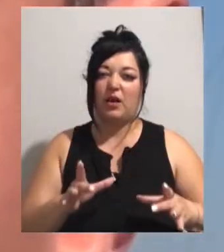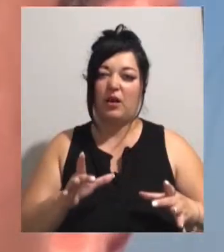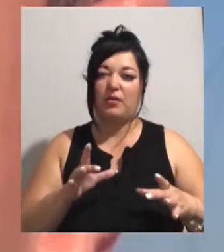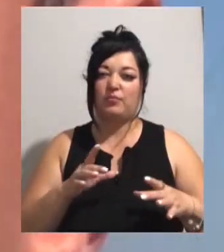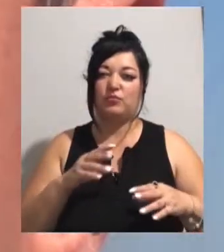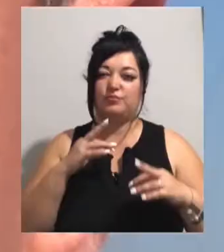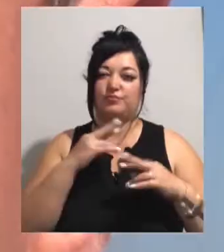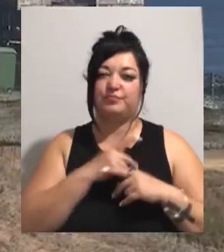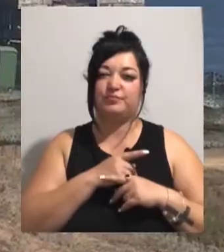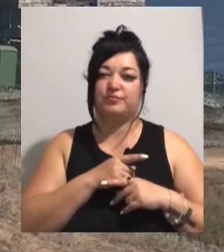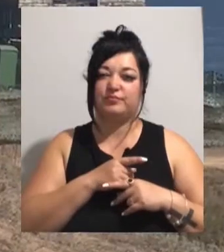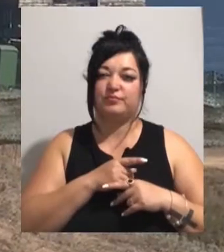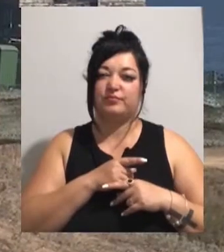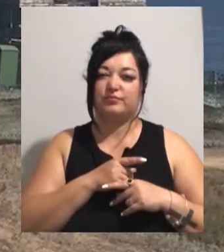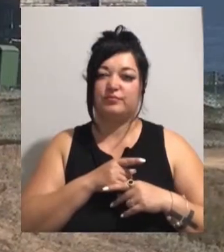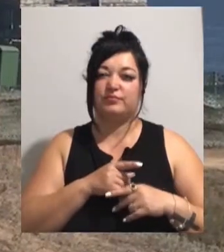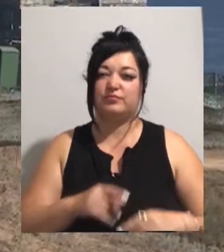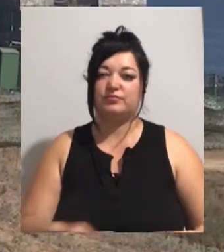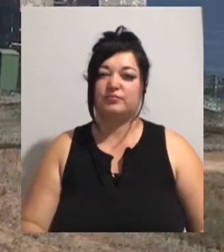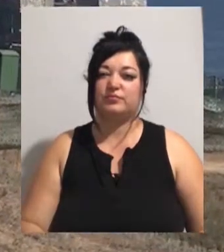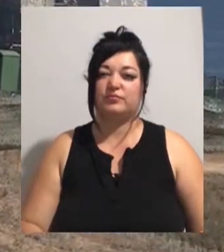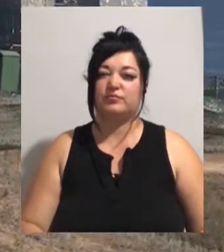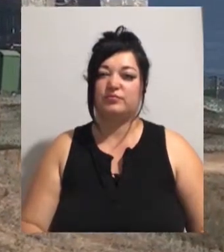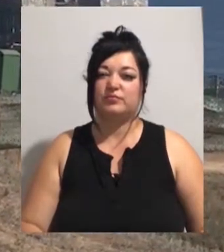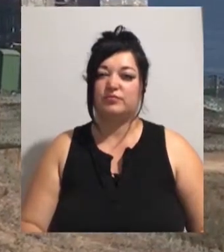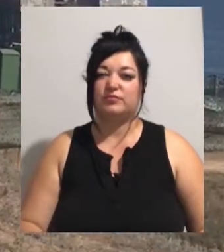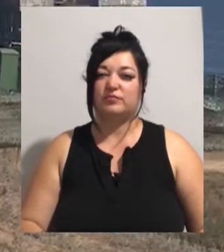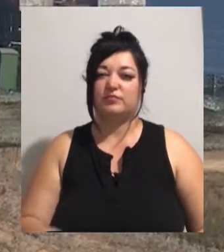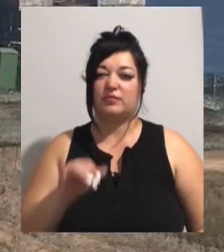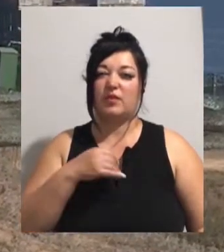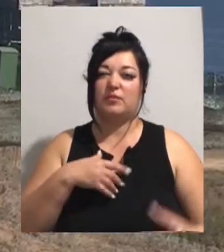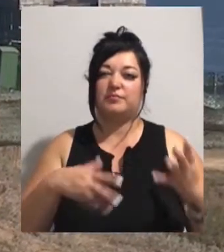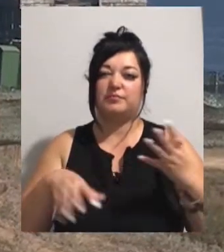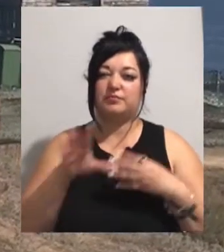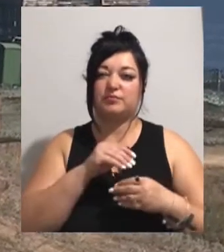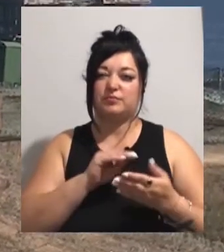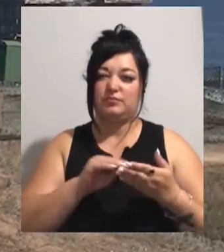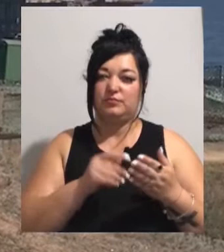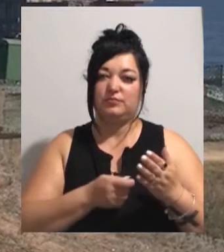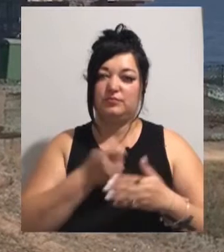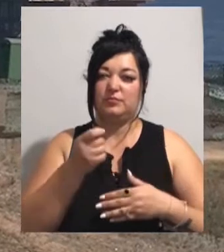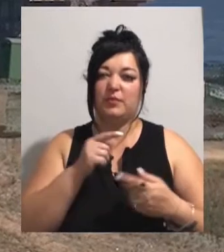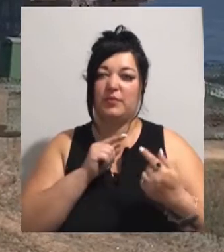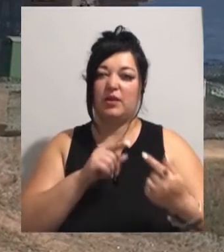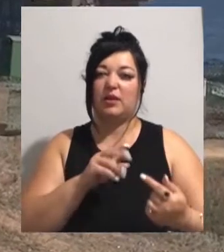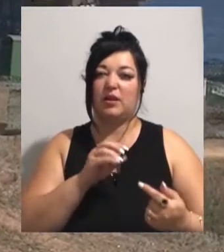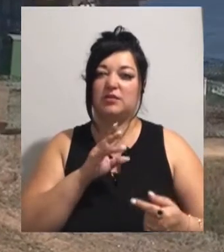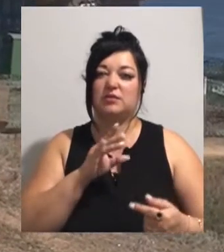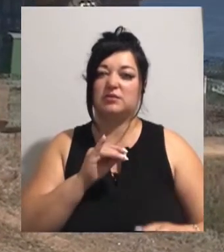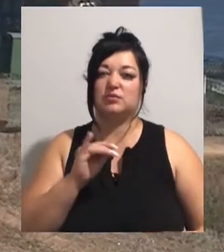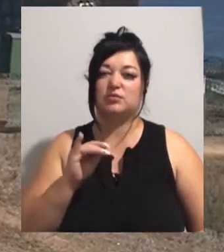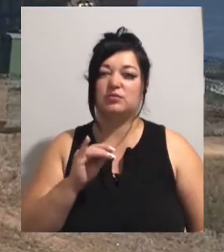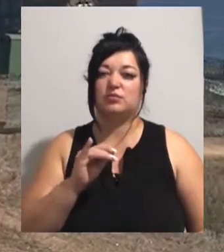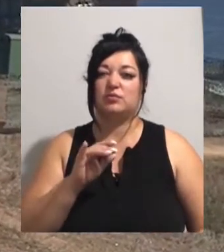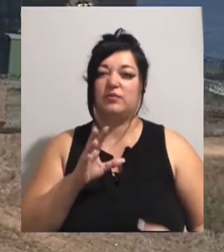зараз усі разом готуємо претензію, яку буде виставлена судовласнику